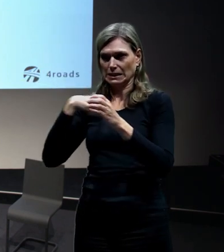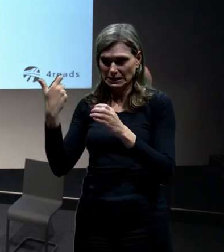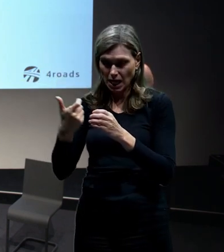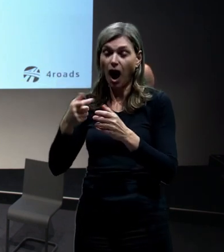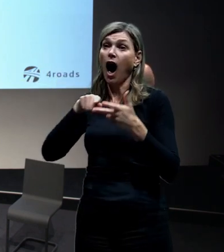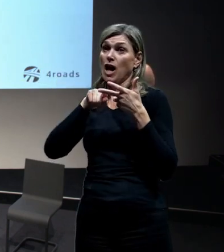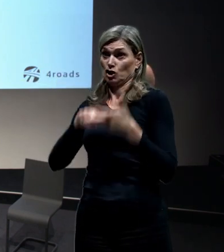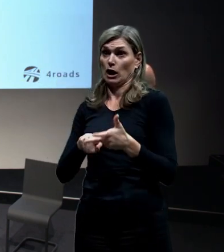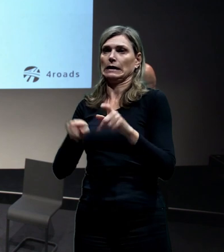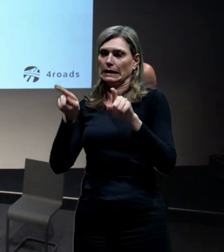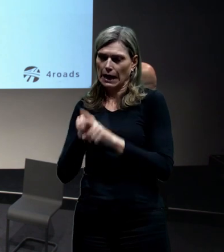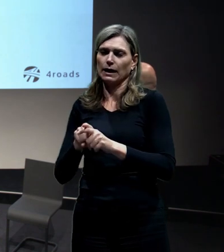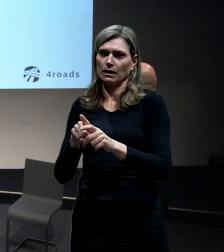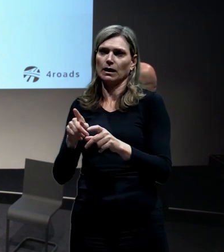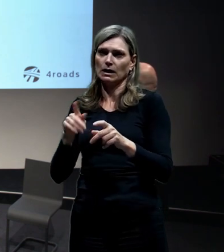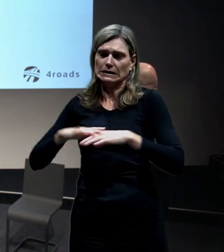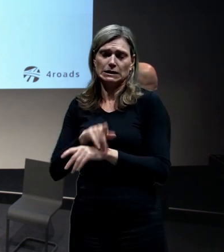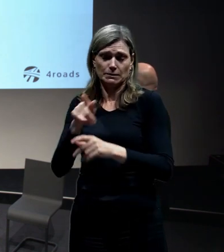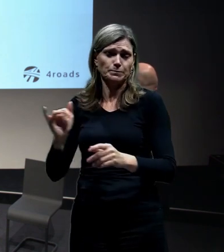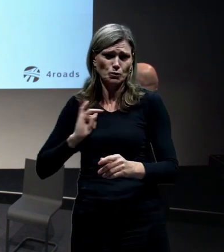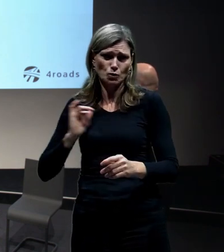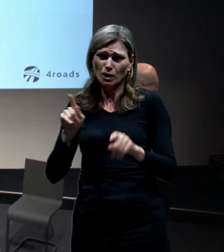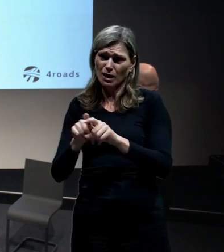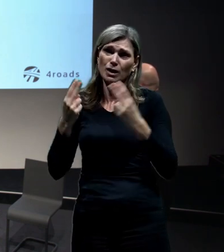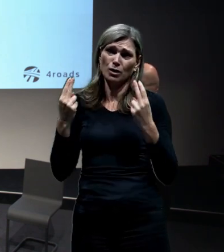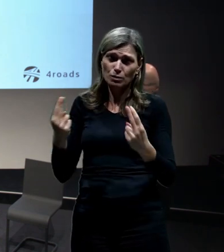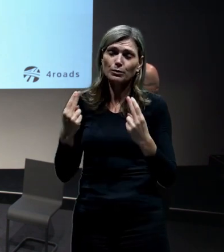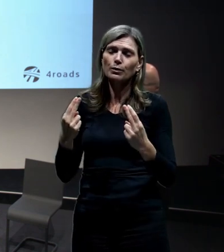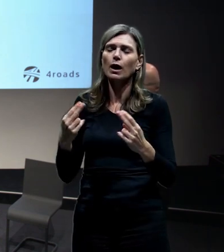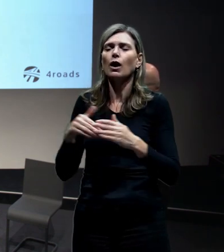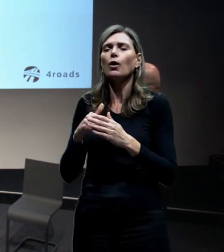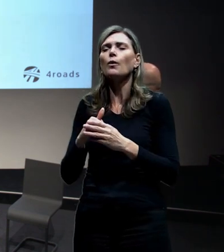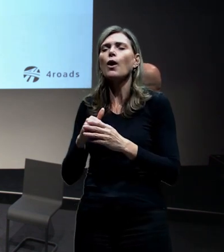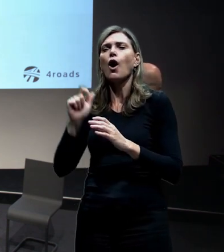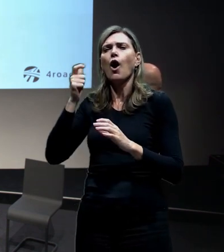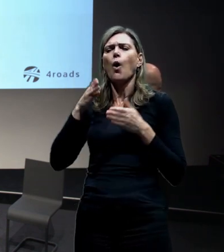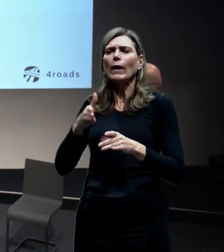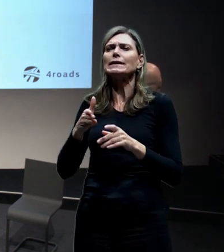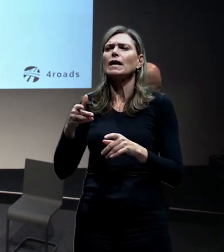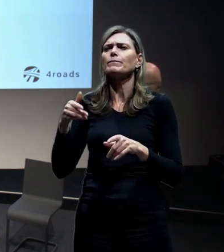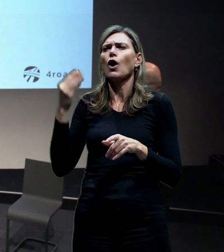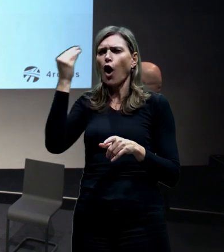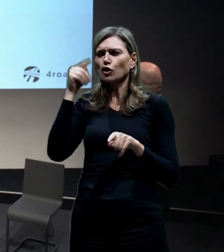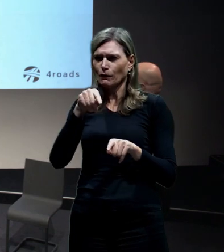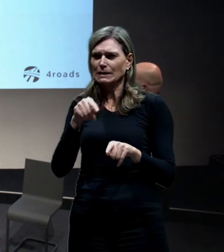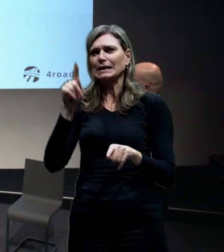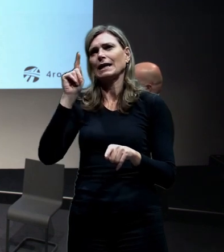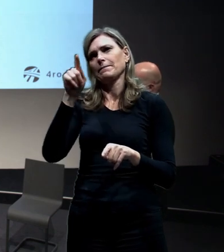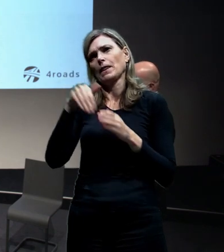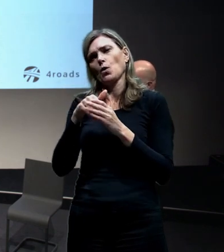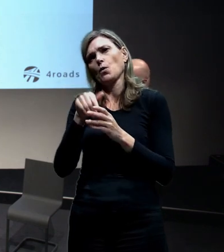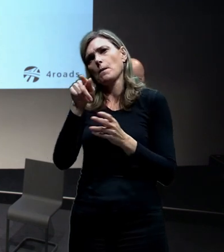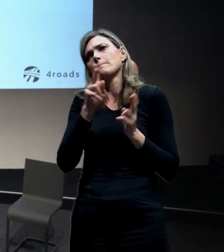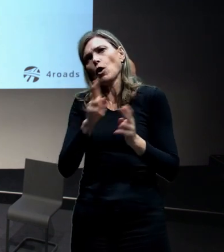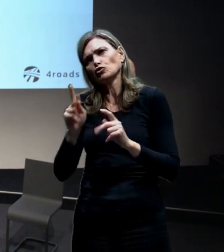který asi teďka bude lidi zajímat nejvíc, těch řešení těch úlecí v Holešovičkách je několik. Tohle je si myslím nejdál.